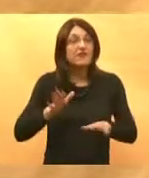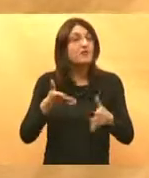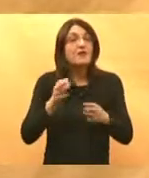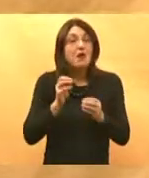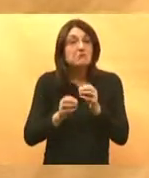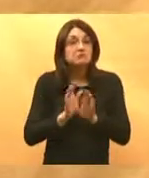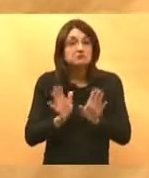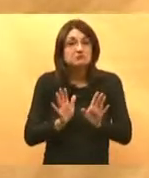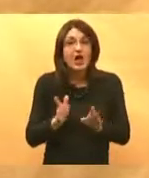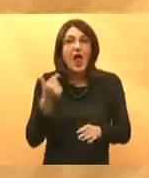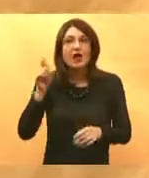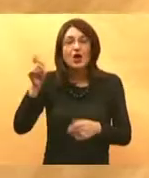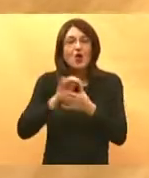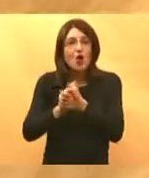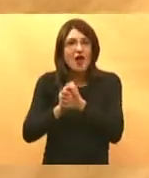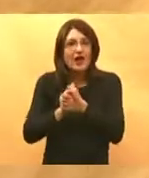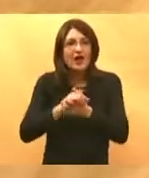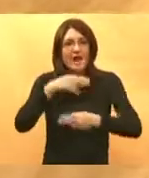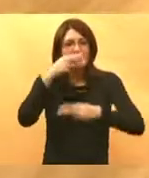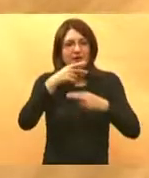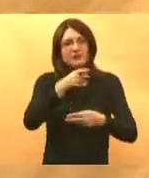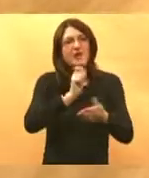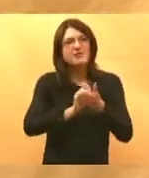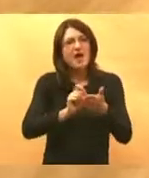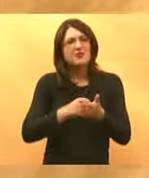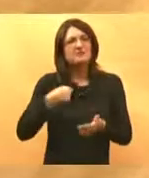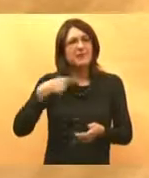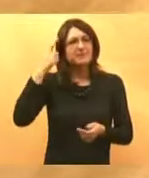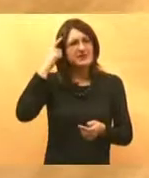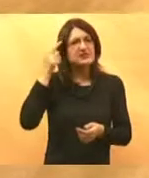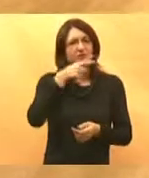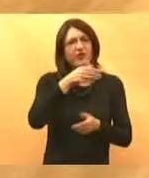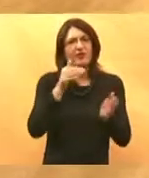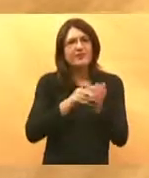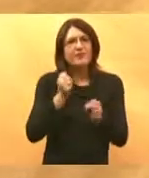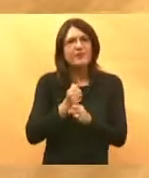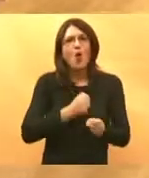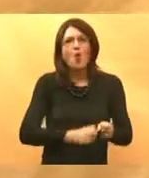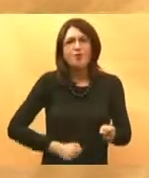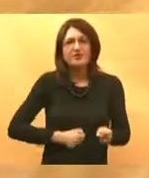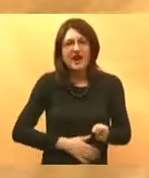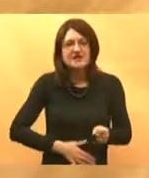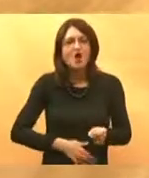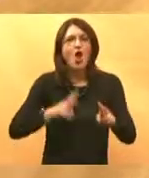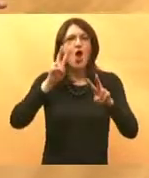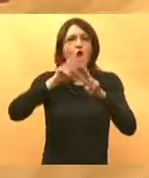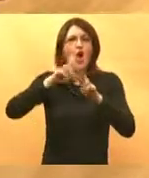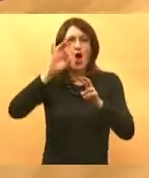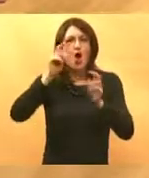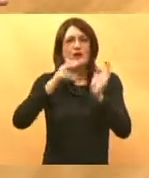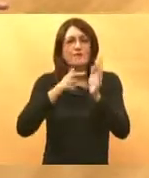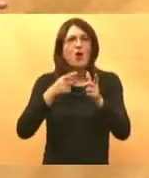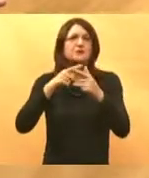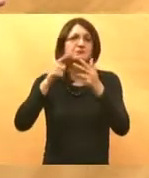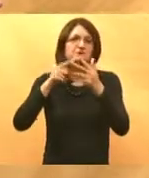ali kolega koji je pregledao ga u toj ustanovi napiše smatram da bi trebalo napreti ultrazvuk abdomena hormone štitnjače i